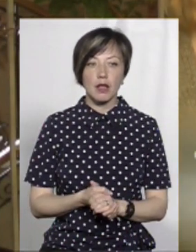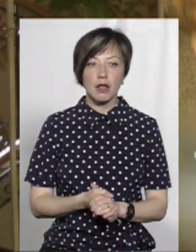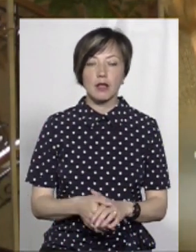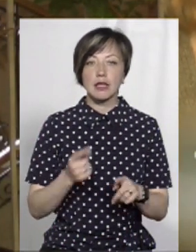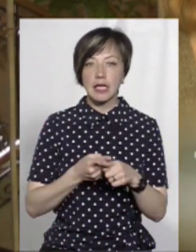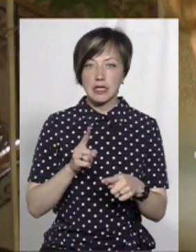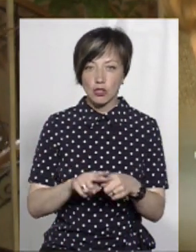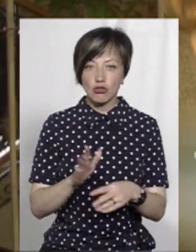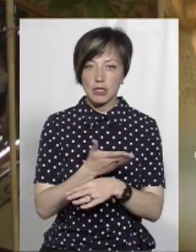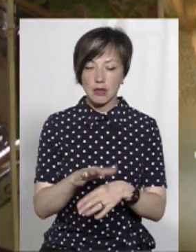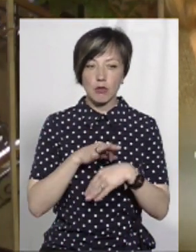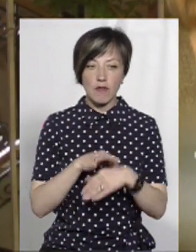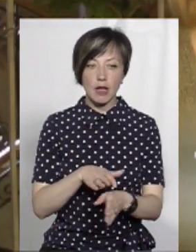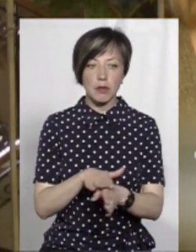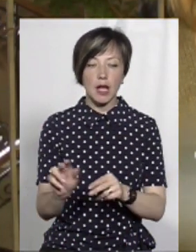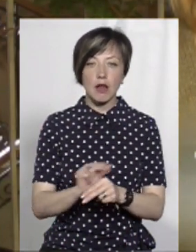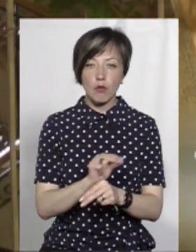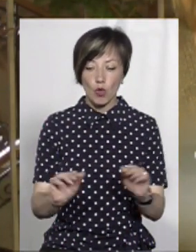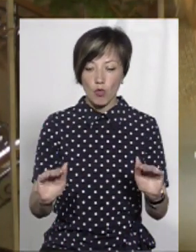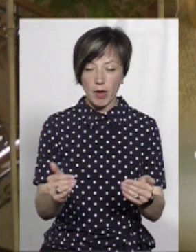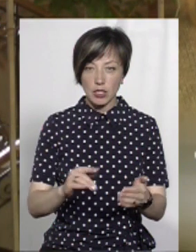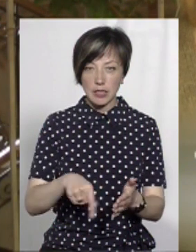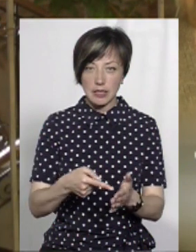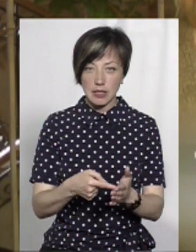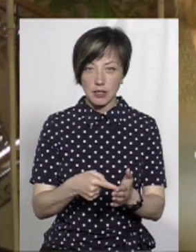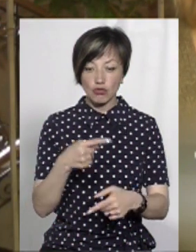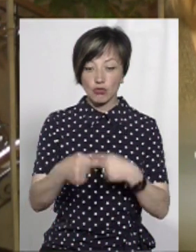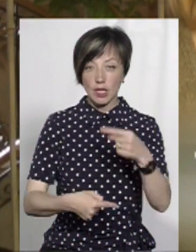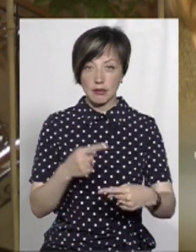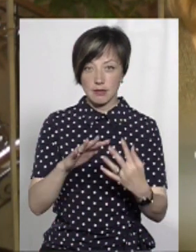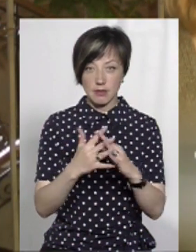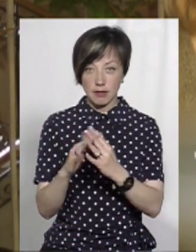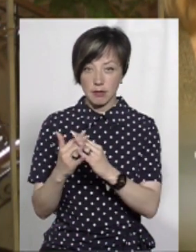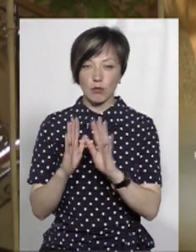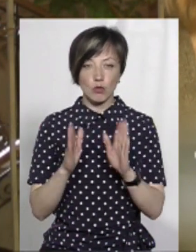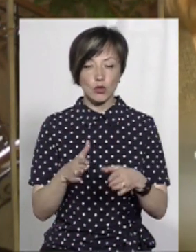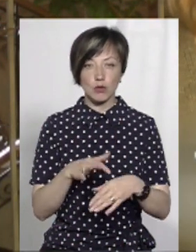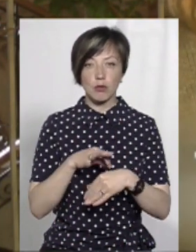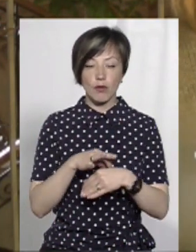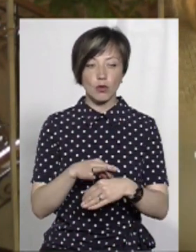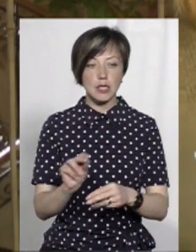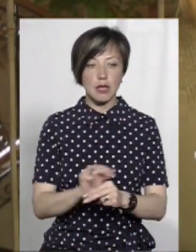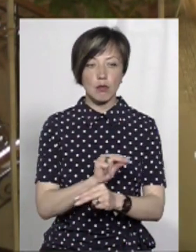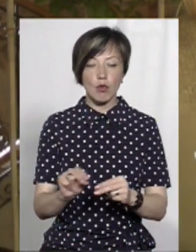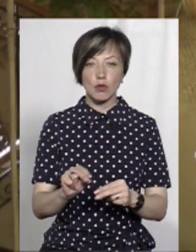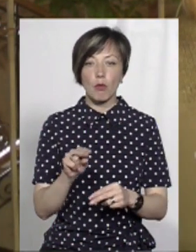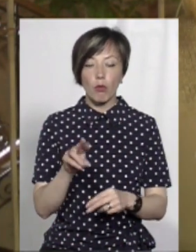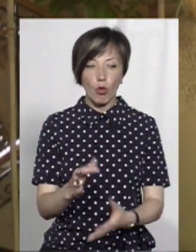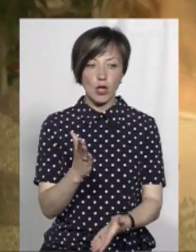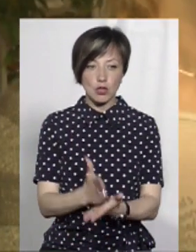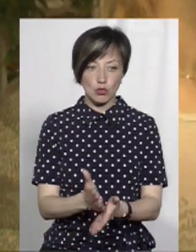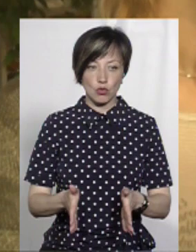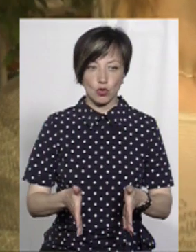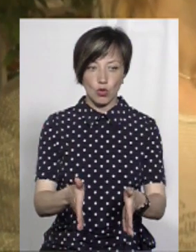капітальний ремонт. У межах населених пунктів, тому що дорога проходить через населені пункти, буде проводитися ремонт по існуючій